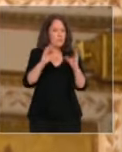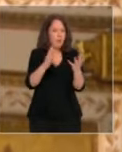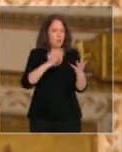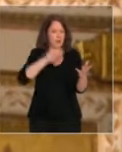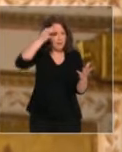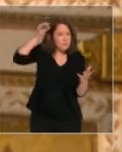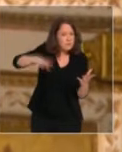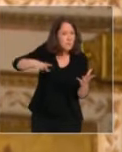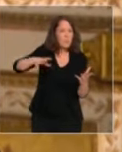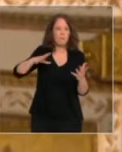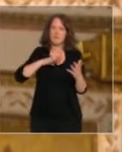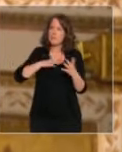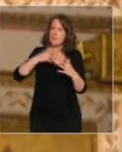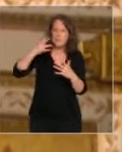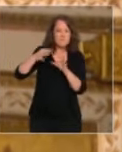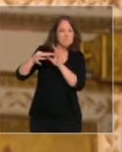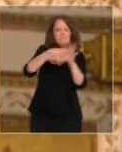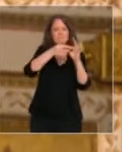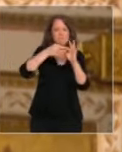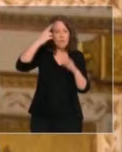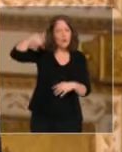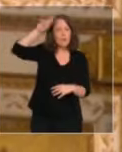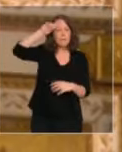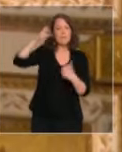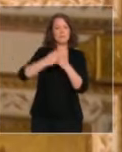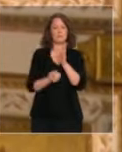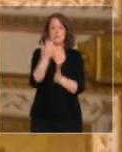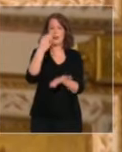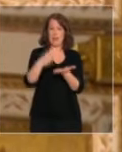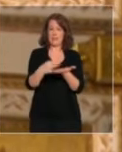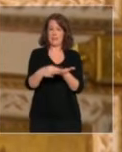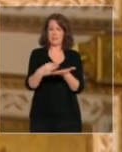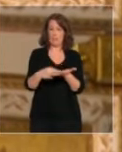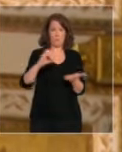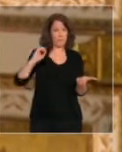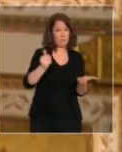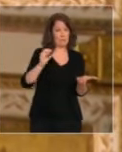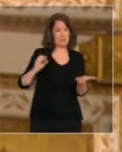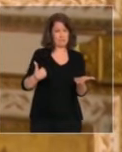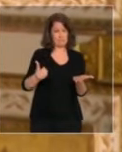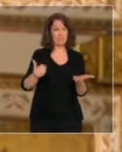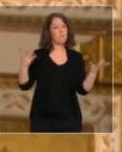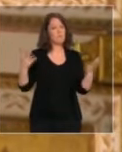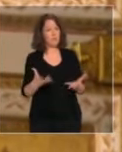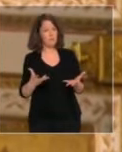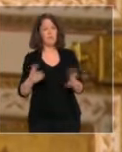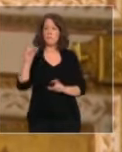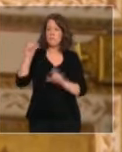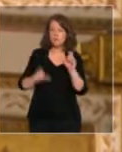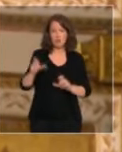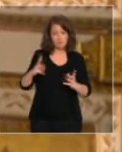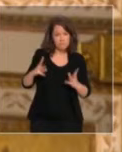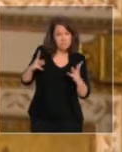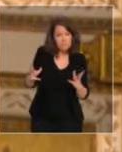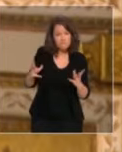de nos partenaires européens, comme une application numérique dédiée qui, sur la base du volontariat et de l'anonymat,